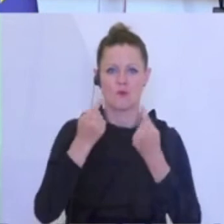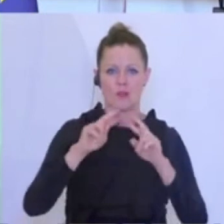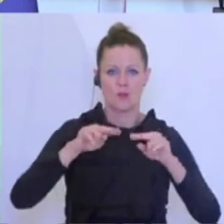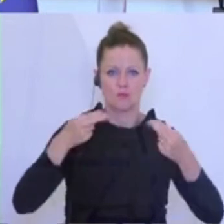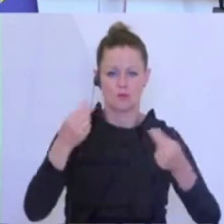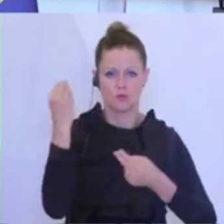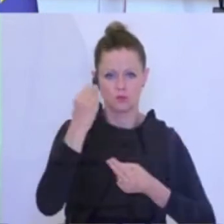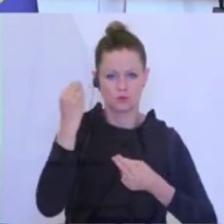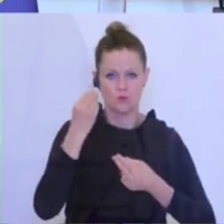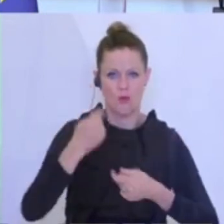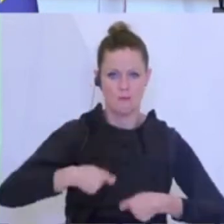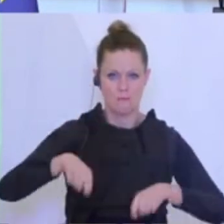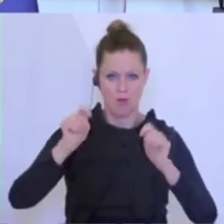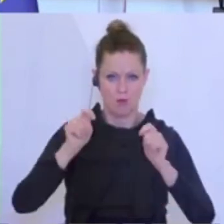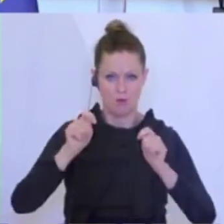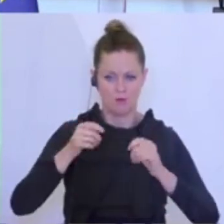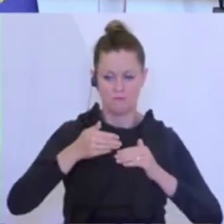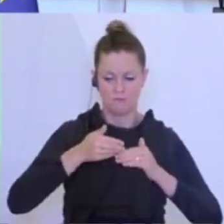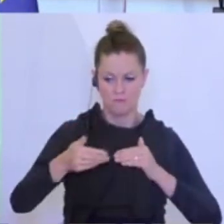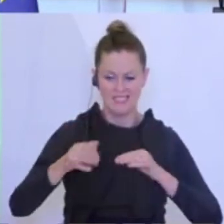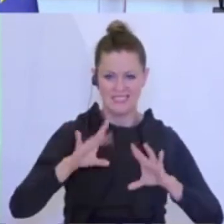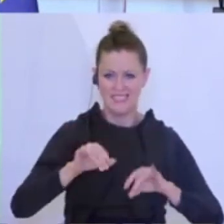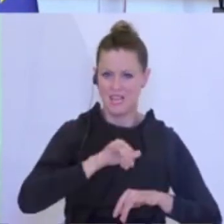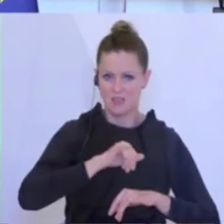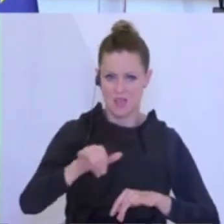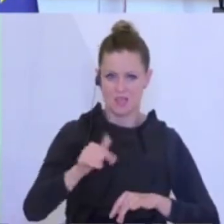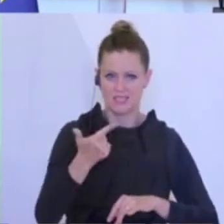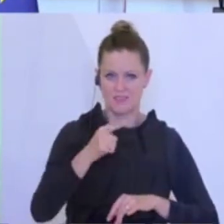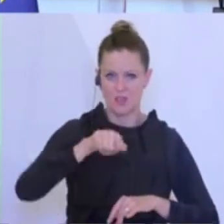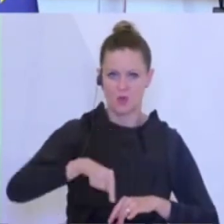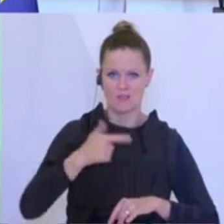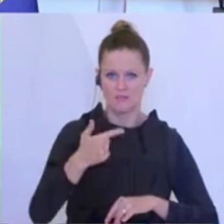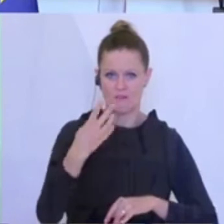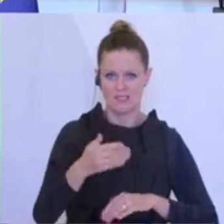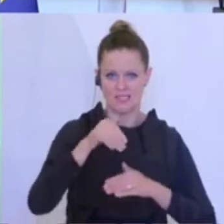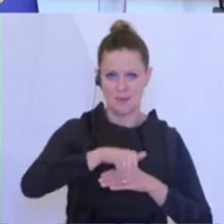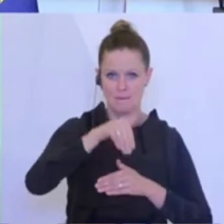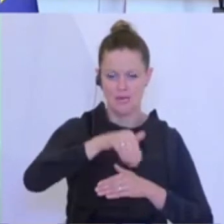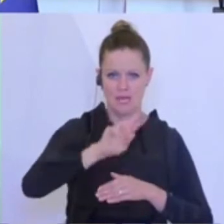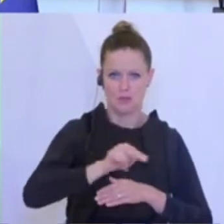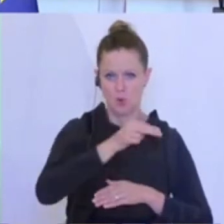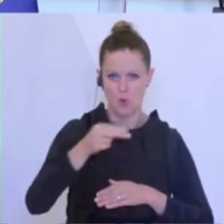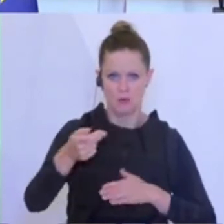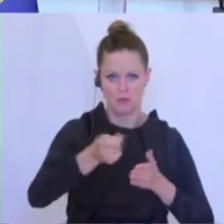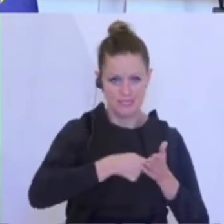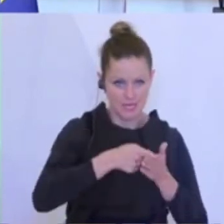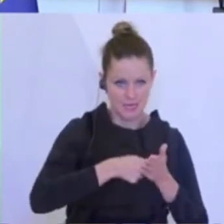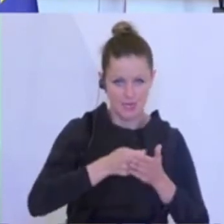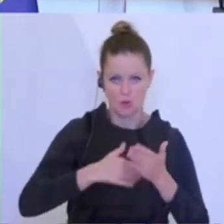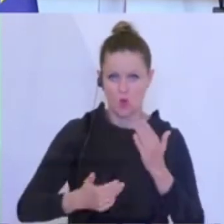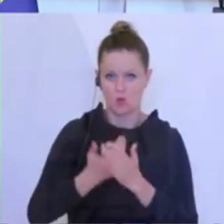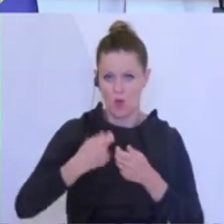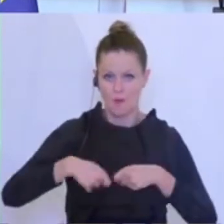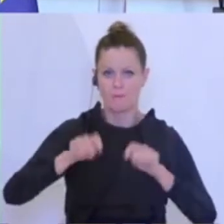Bundesregierung wird verlässlich in den kommenden zehn Jahren rund 2,42 Milliarden in die Sanierung und den Neubau